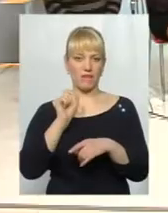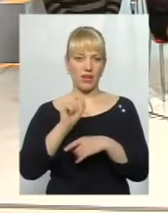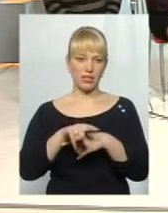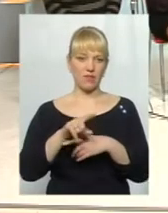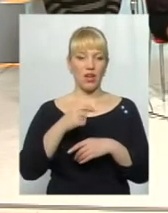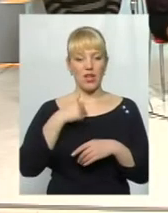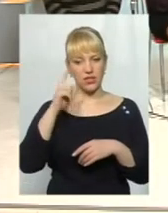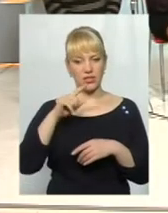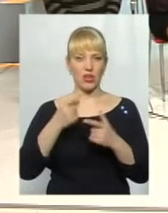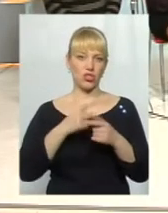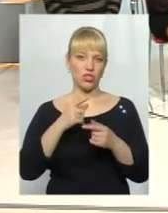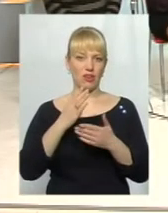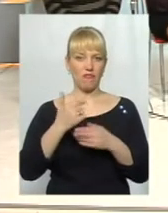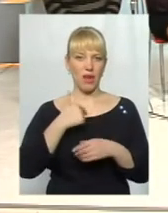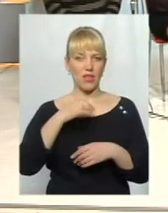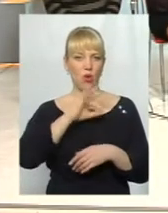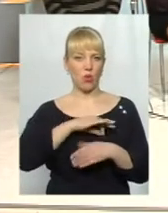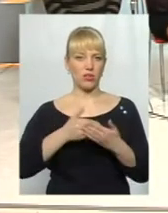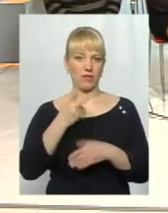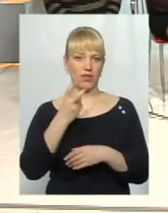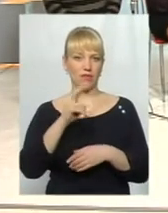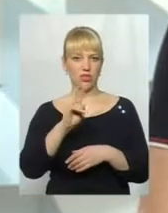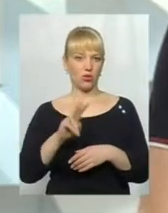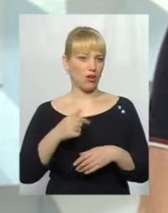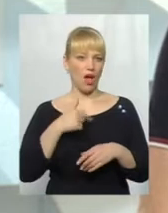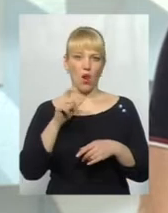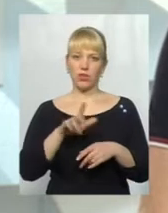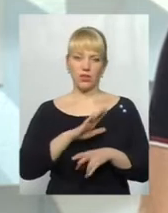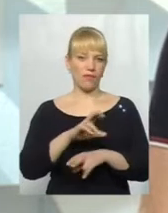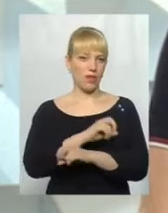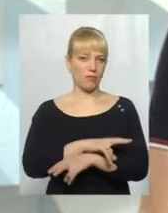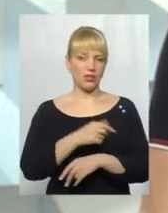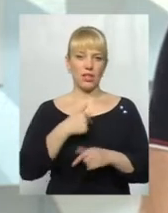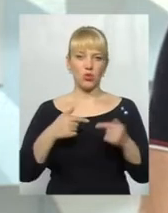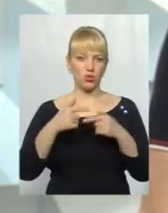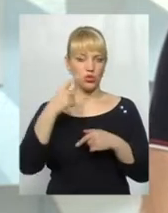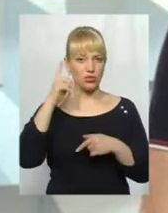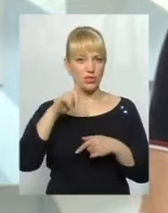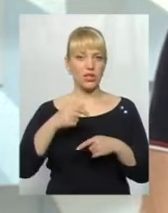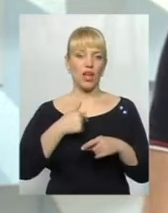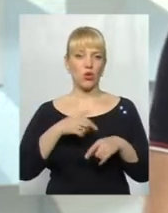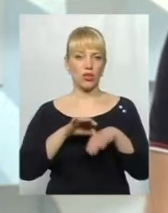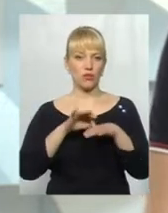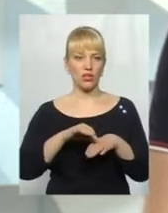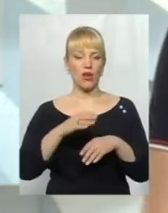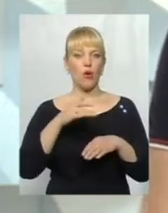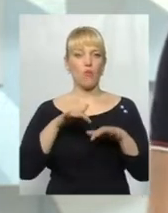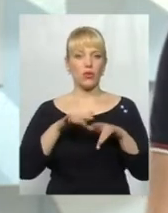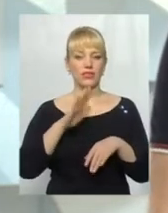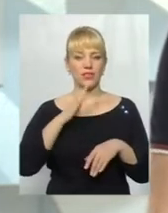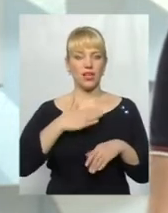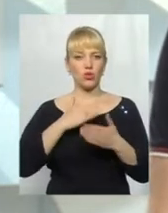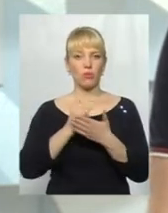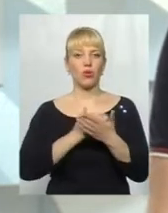користь за 200 доларів чи ні. От і людина не є бідна. Тому я вважаю, і точно знаю, і я доведу в процесі нашої програми, що